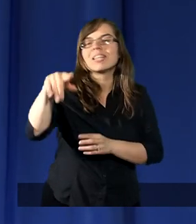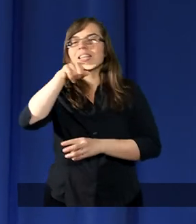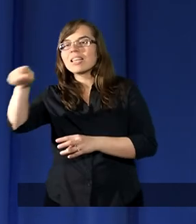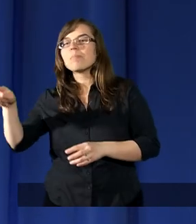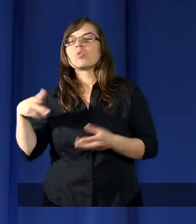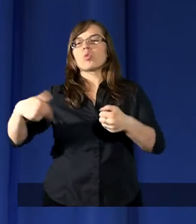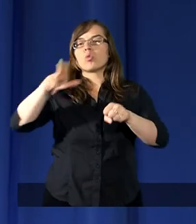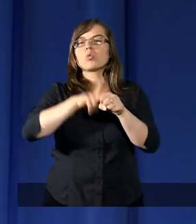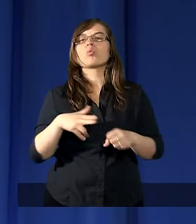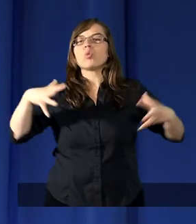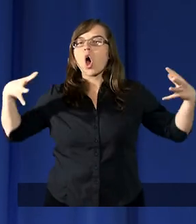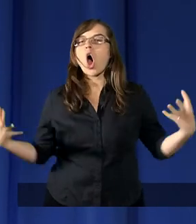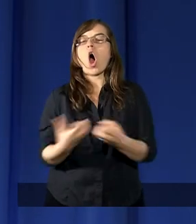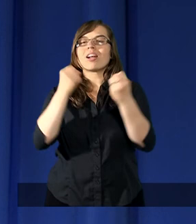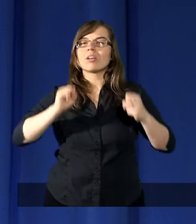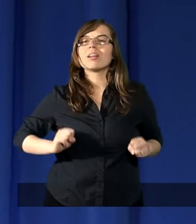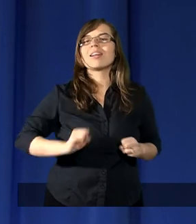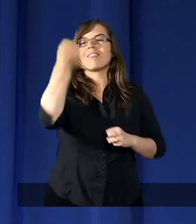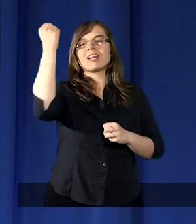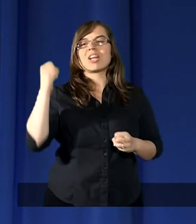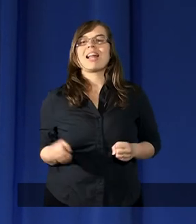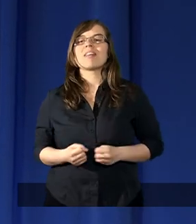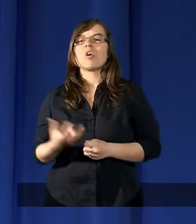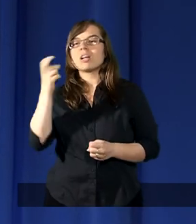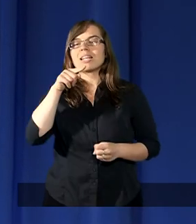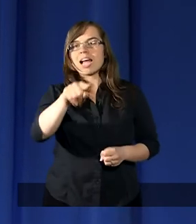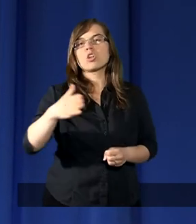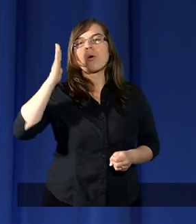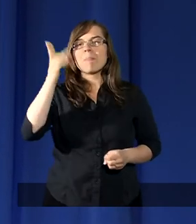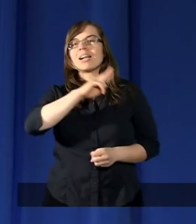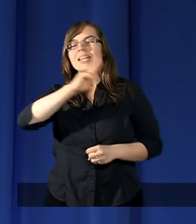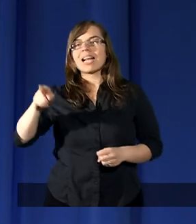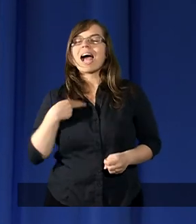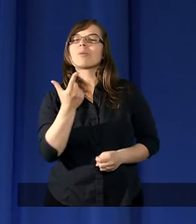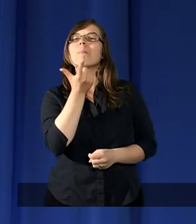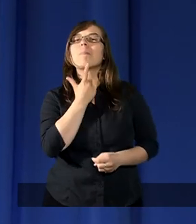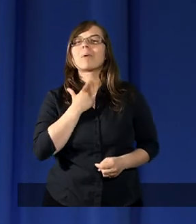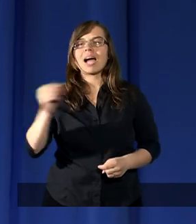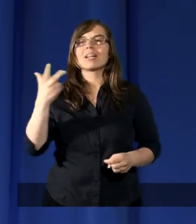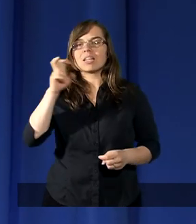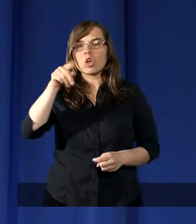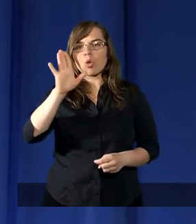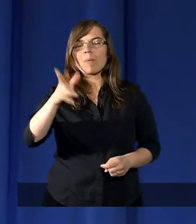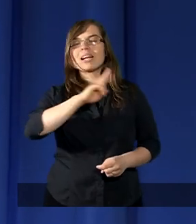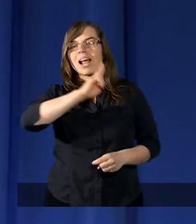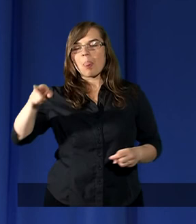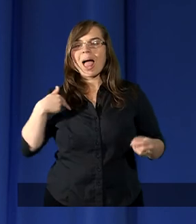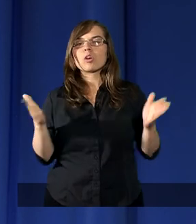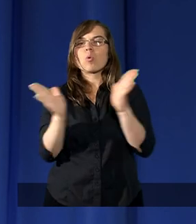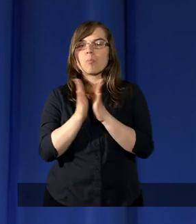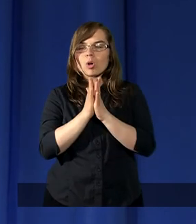tymi, którzy odniosą zwycięstwo. Niech to będzie naszym pragnieniem, niech to będzie naszą